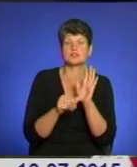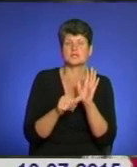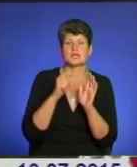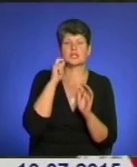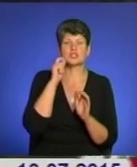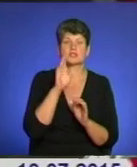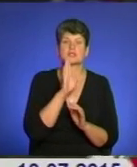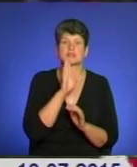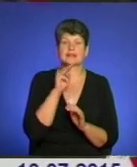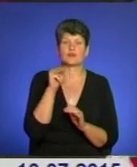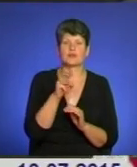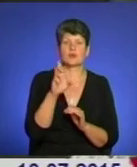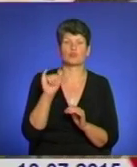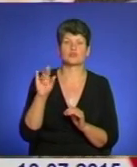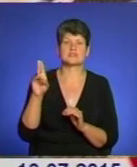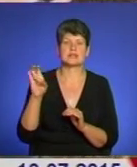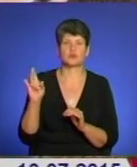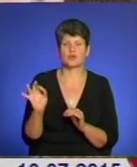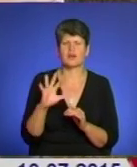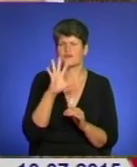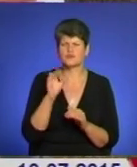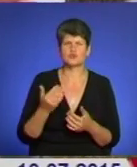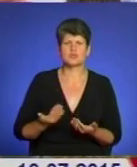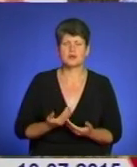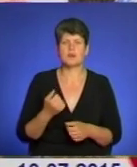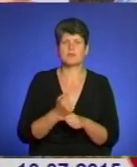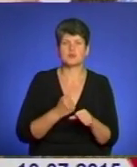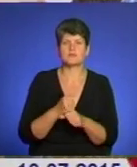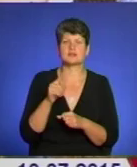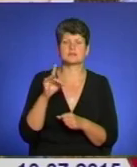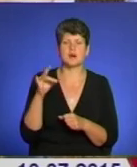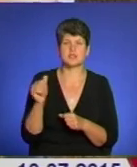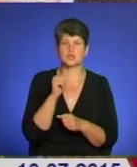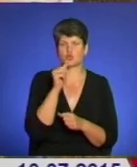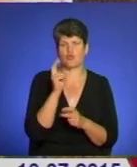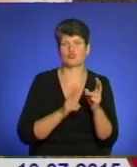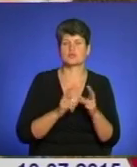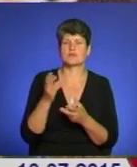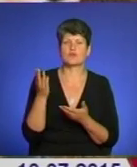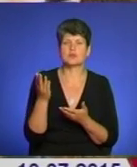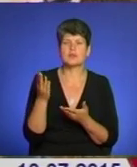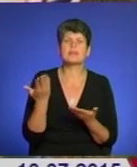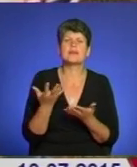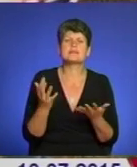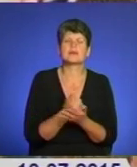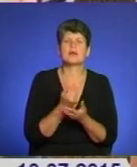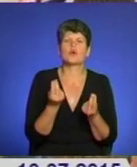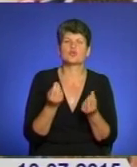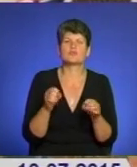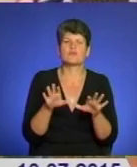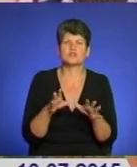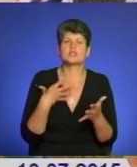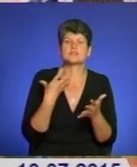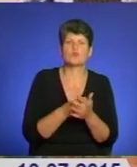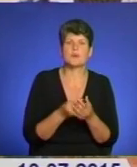пенсіонерка Теофілія Буценко, яка все життя пропрацювала у збаражі на цукровому заводі, де знайде гроші, щоб вирішити